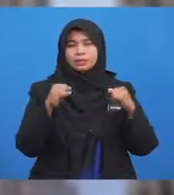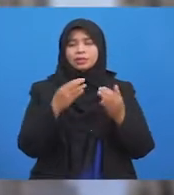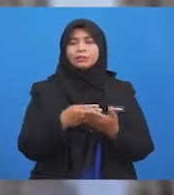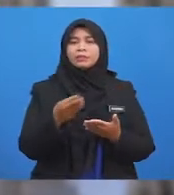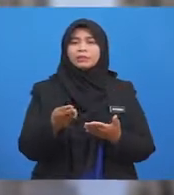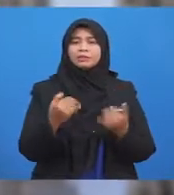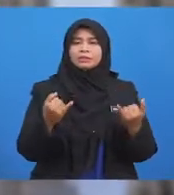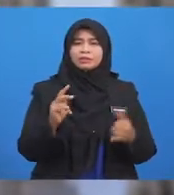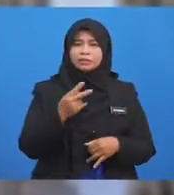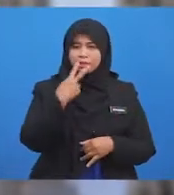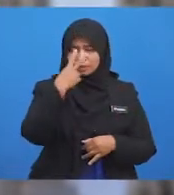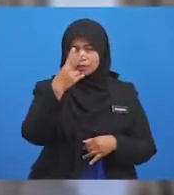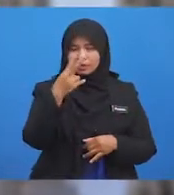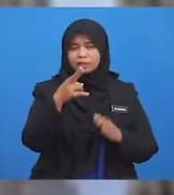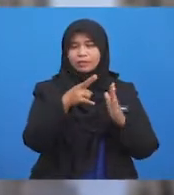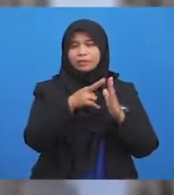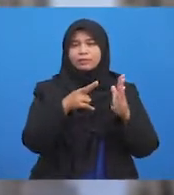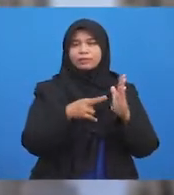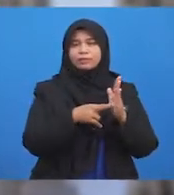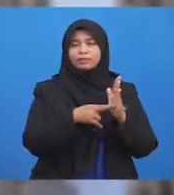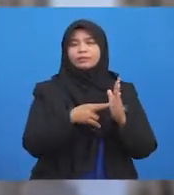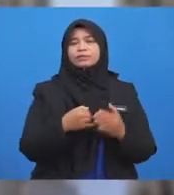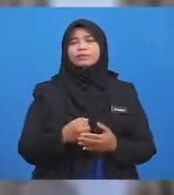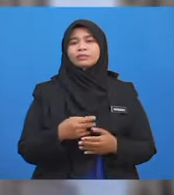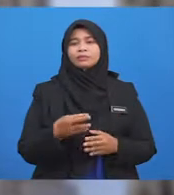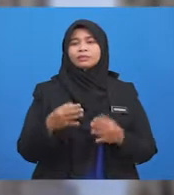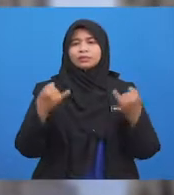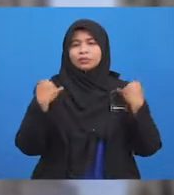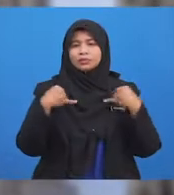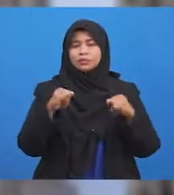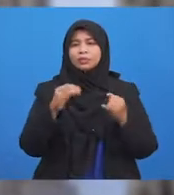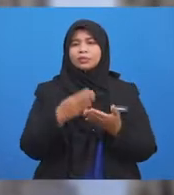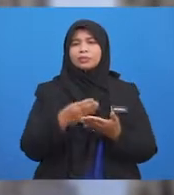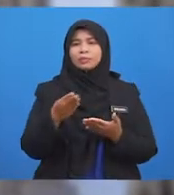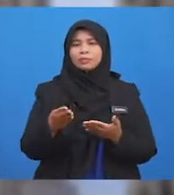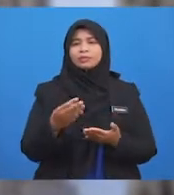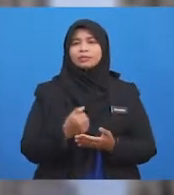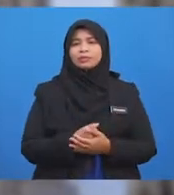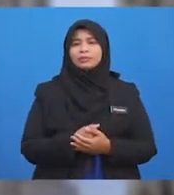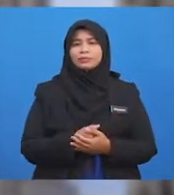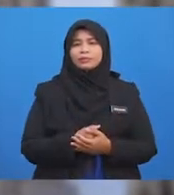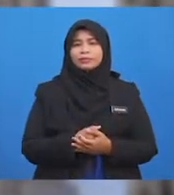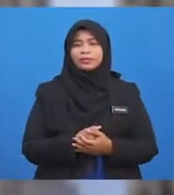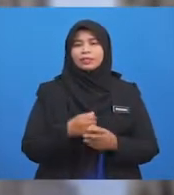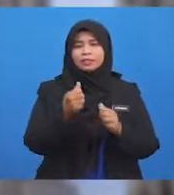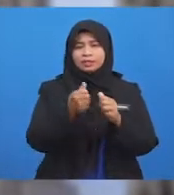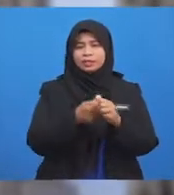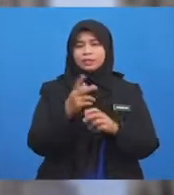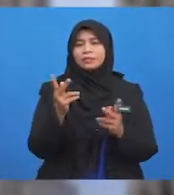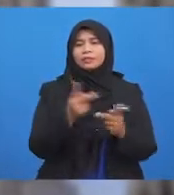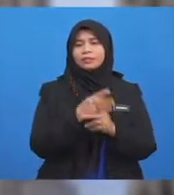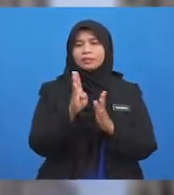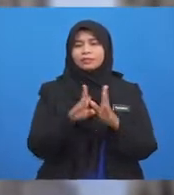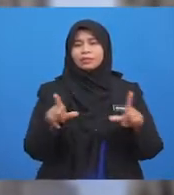akan lihat Rukun iaitu tiang jual beli Yang perlu dipasakkan setiap kali Berlakunya jual